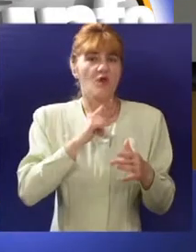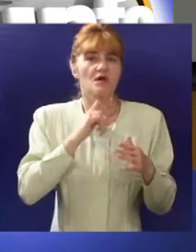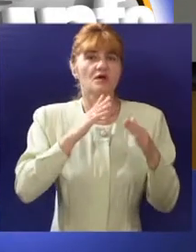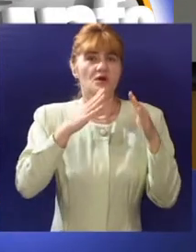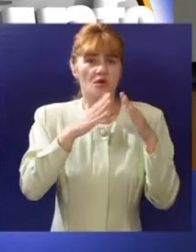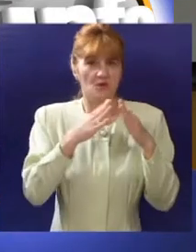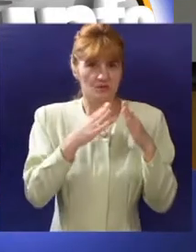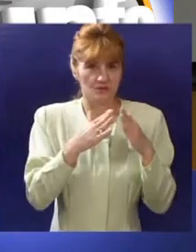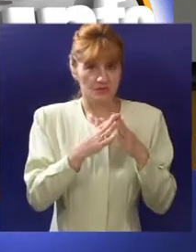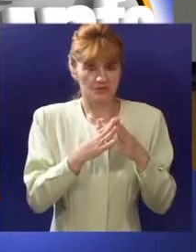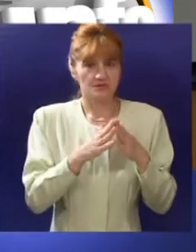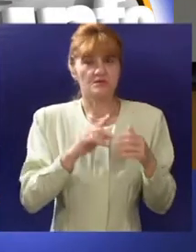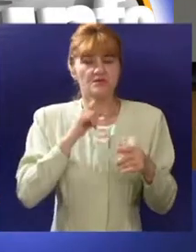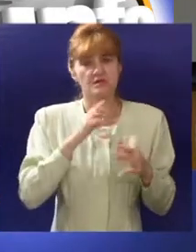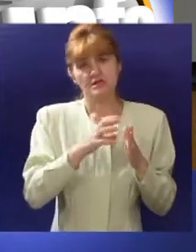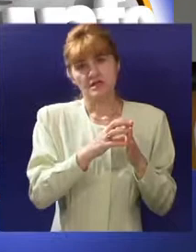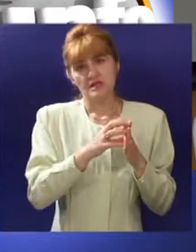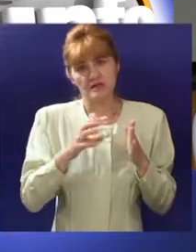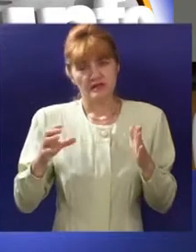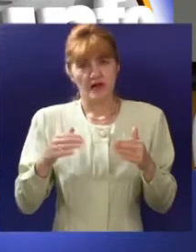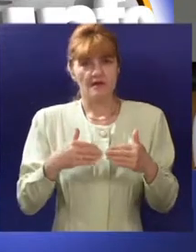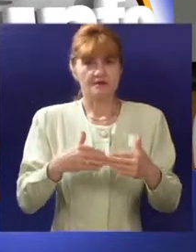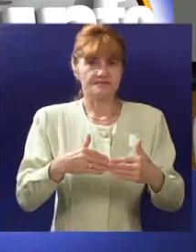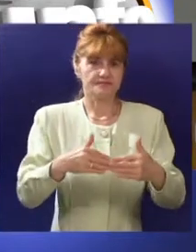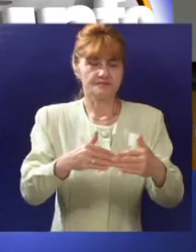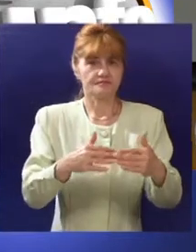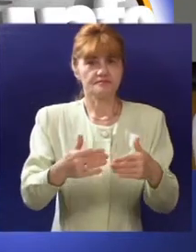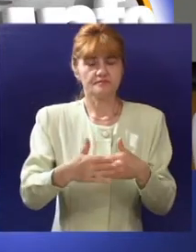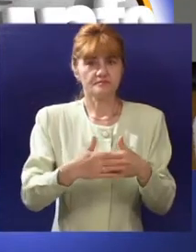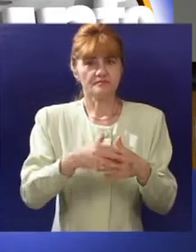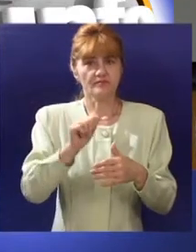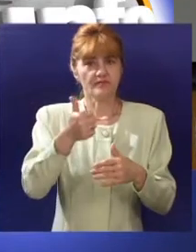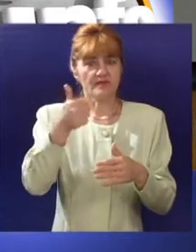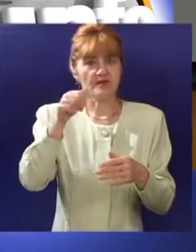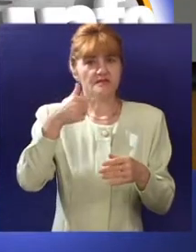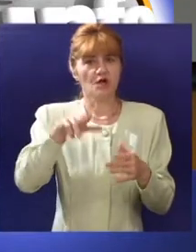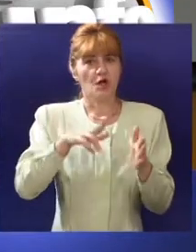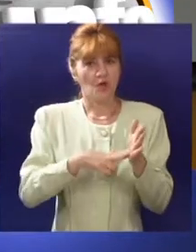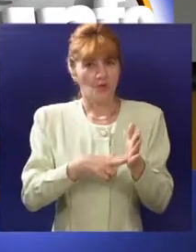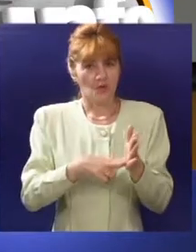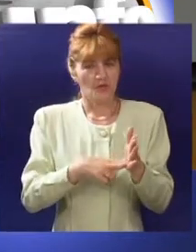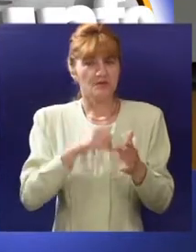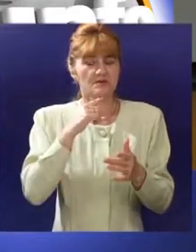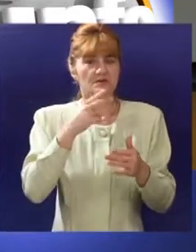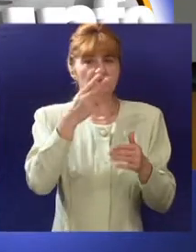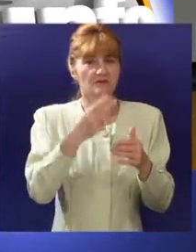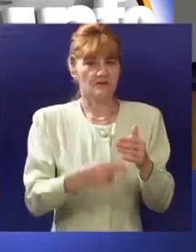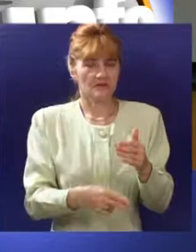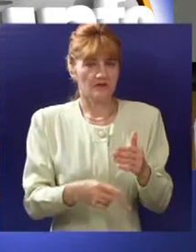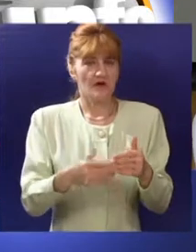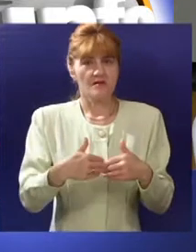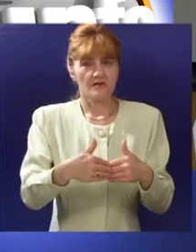kuće. Pripreme će također se nastaviti i posle 11. juna, odnosno sada 30.